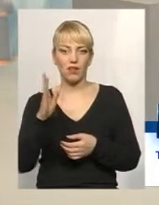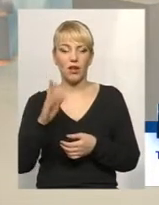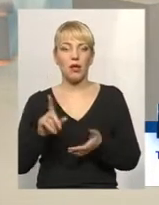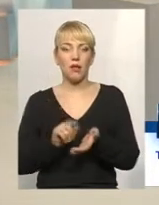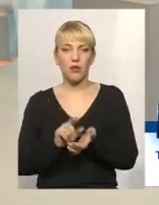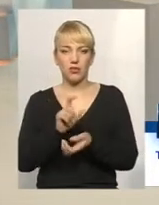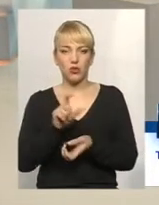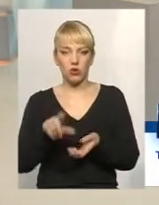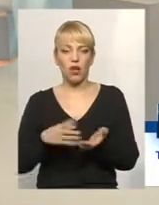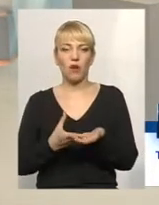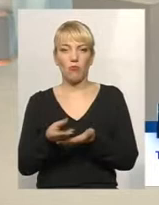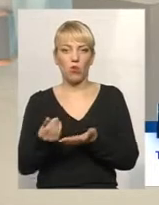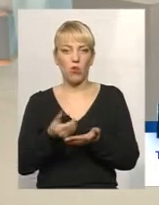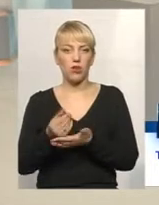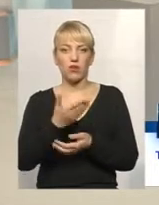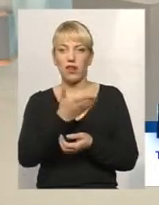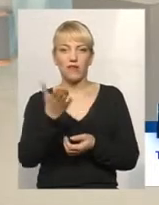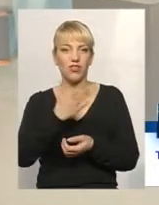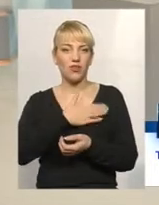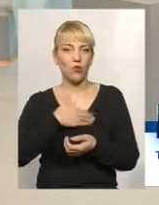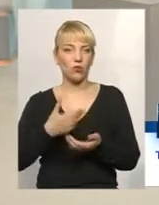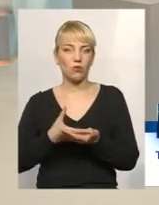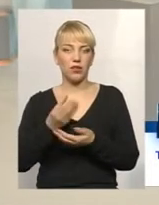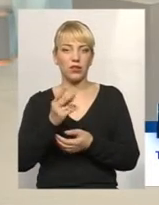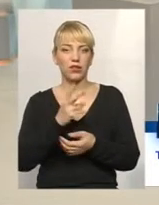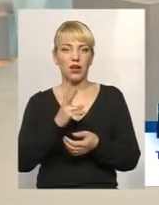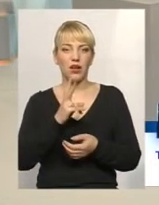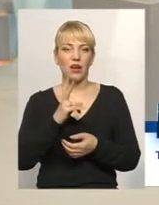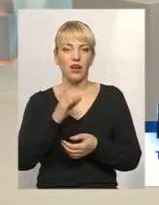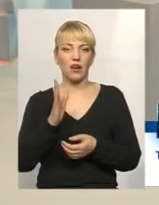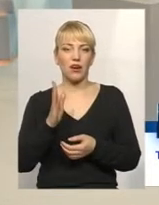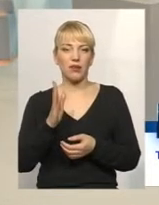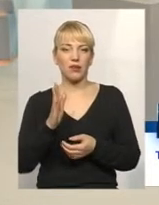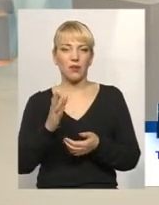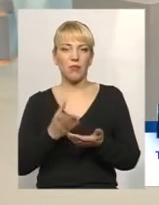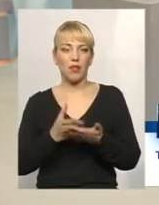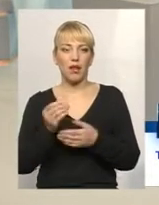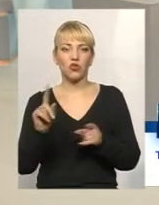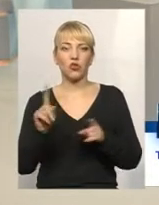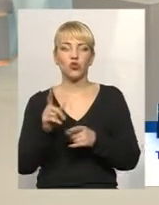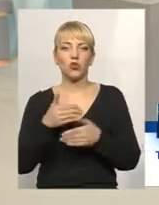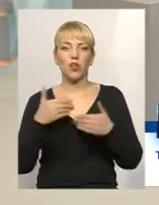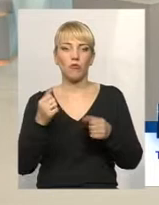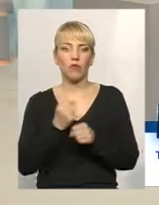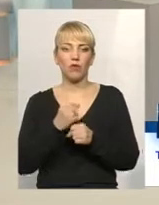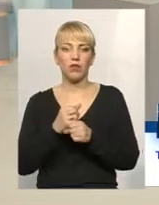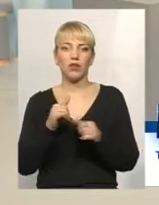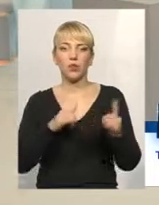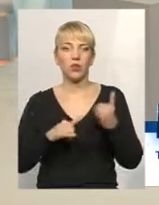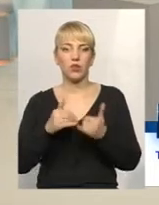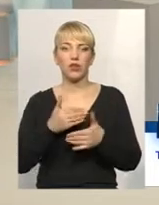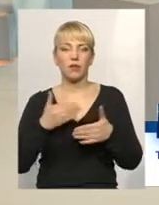платять, а вони не хочуть платити тепер квартплату. з того, що і як тепер? Що нам, куди нам звертатися?